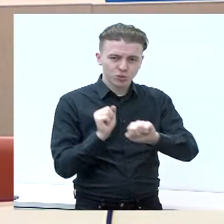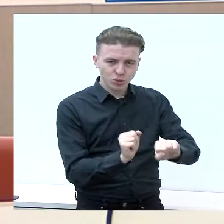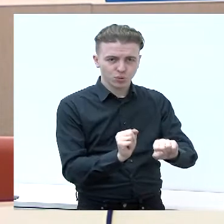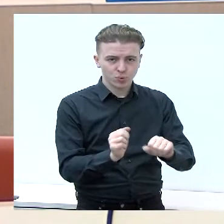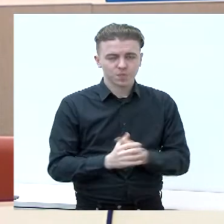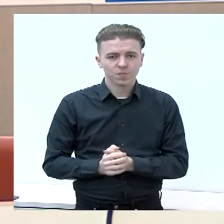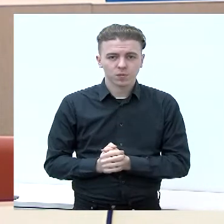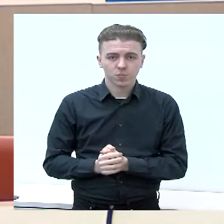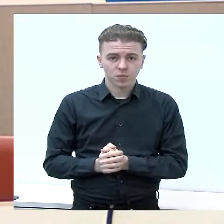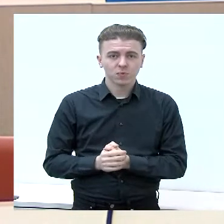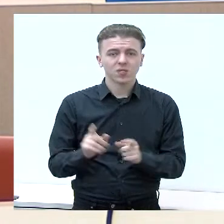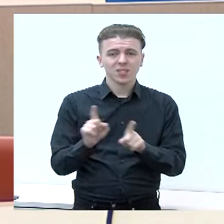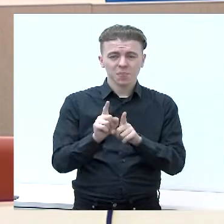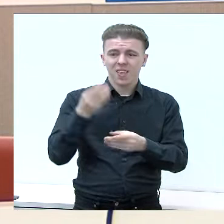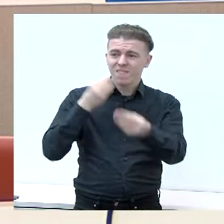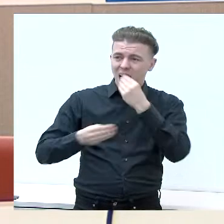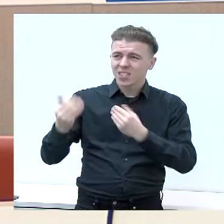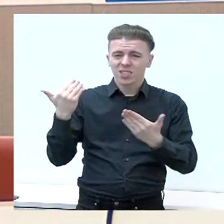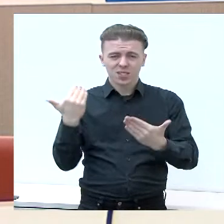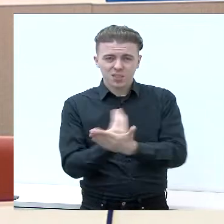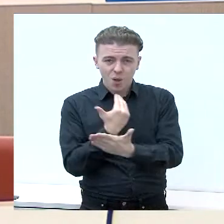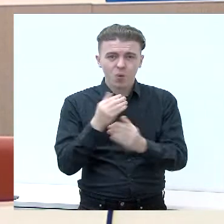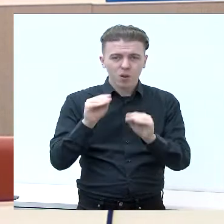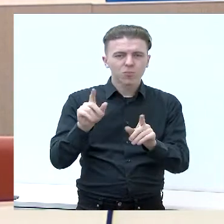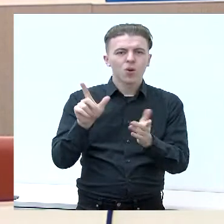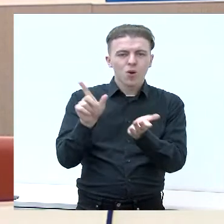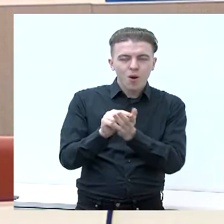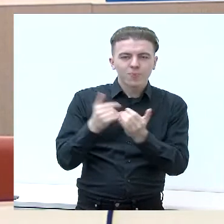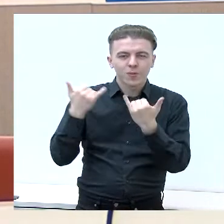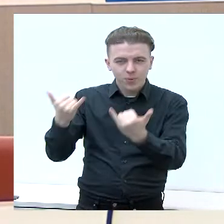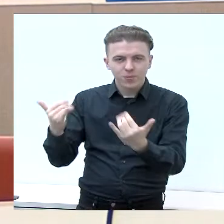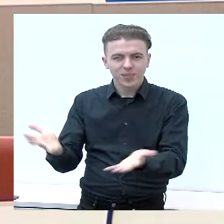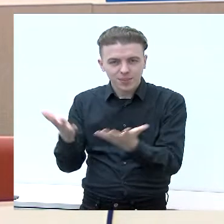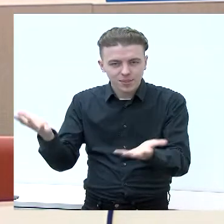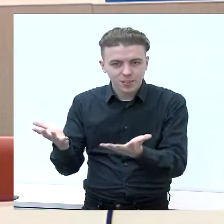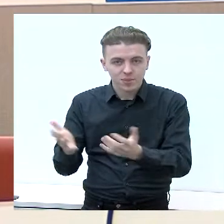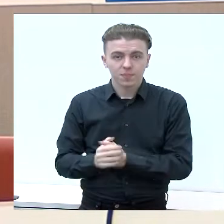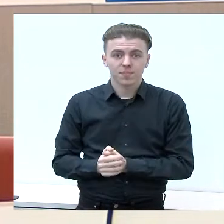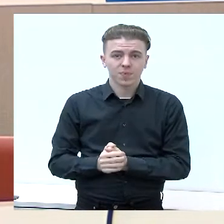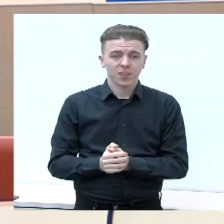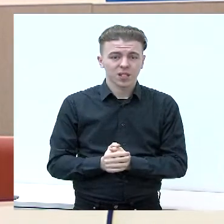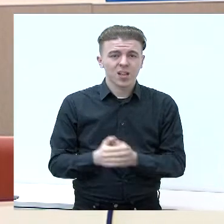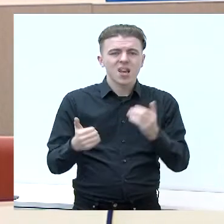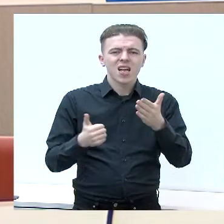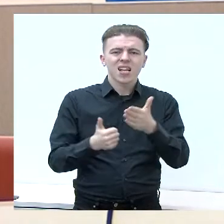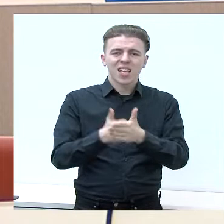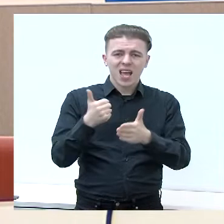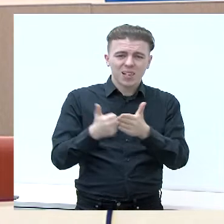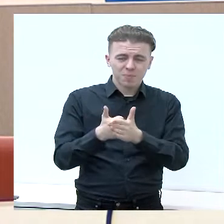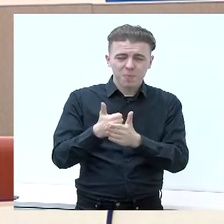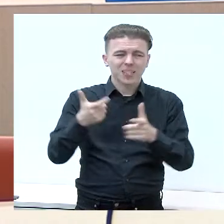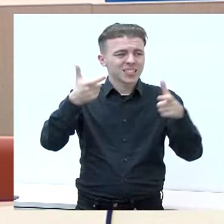Remiamas verslas, kuriantis naujus gaminius, paslaugos ir naujas darbo vietas. Gerbiamas absoliučiai kiekvienas saivaldybės